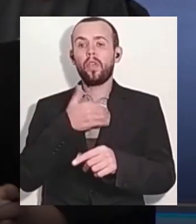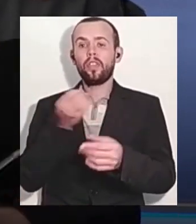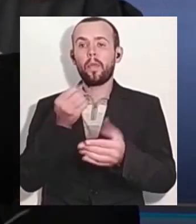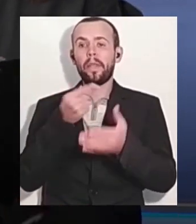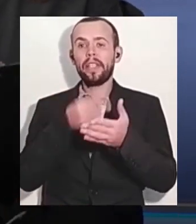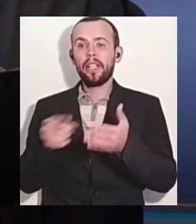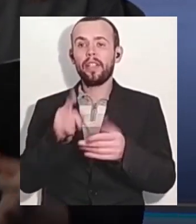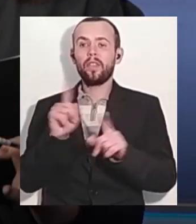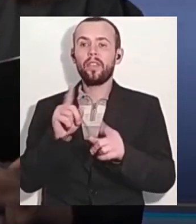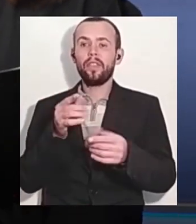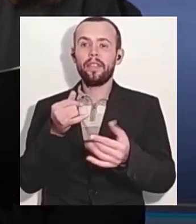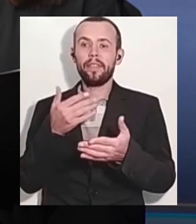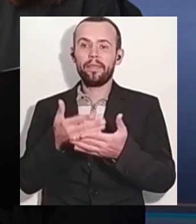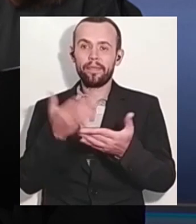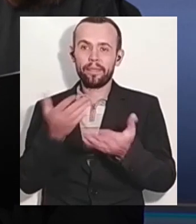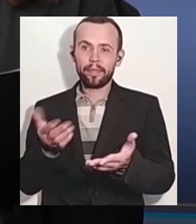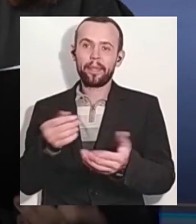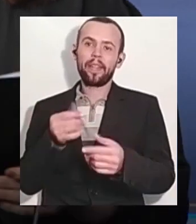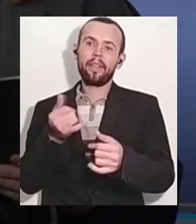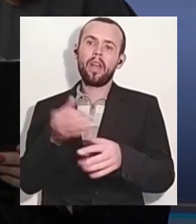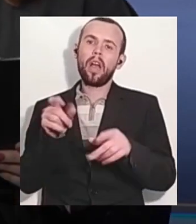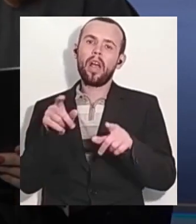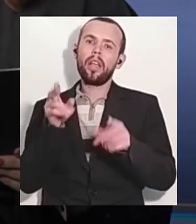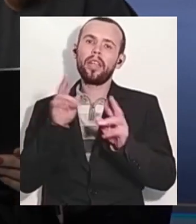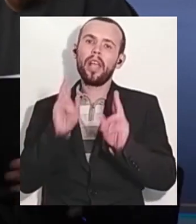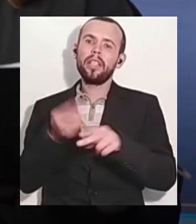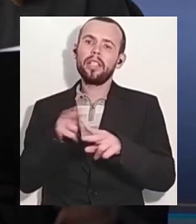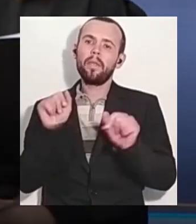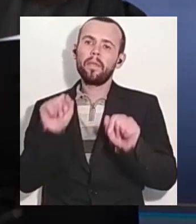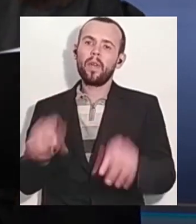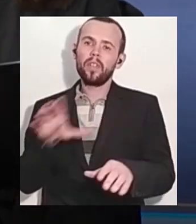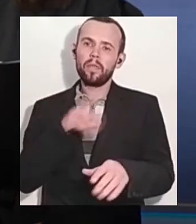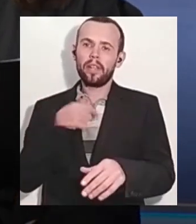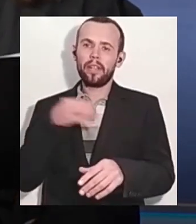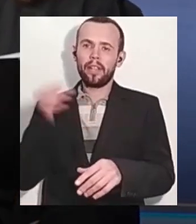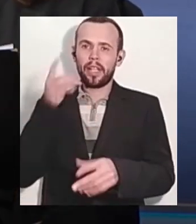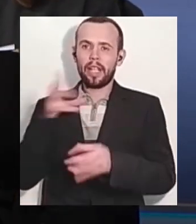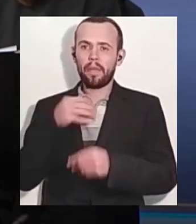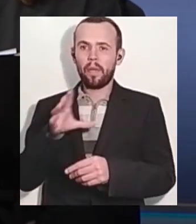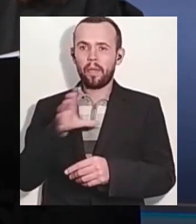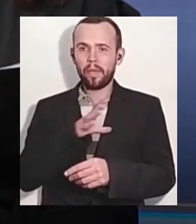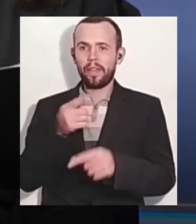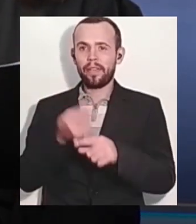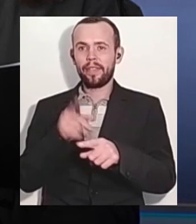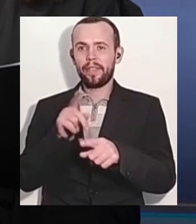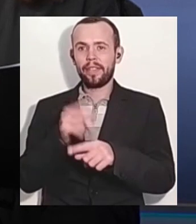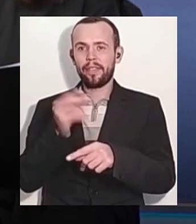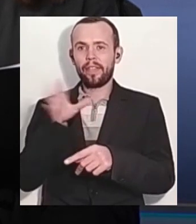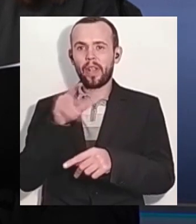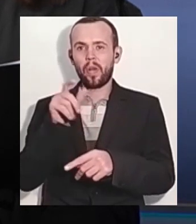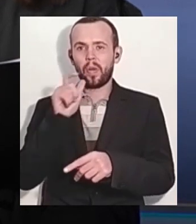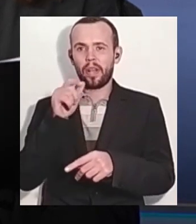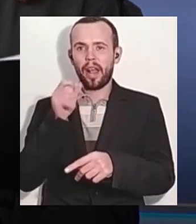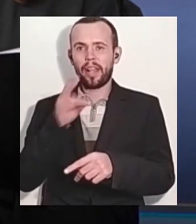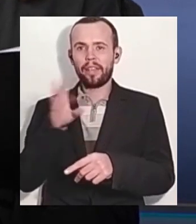ситуацію, Олегу. Дякую вам за розмову, а я нагадаю, з нами на зв'язку був голова правозахисної організації Альянс